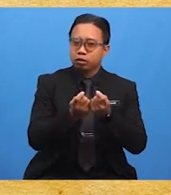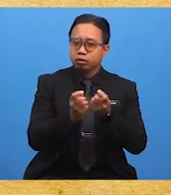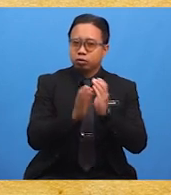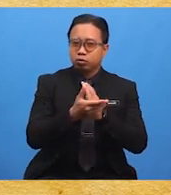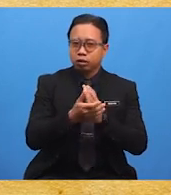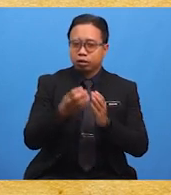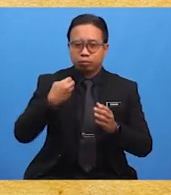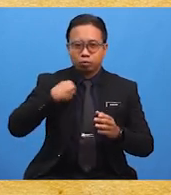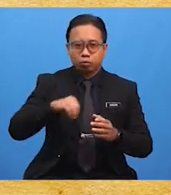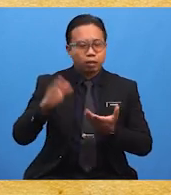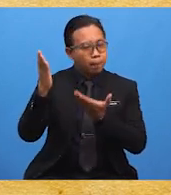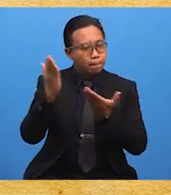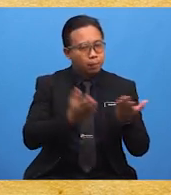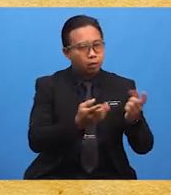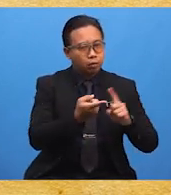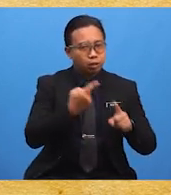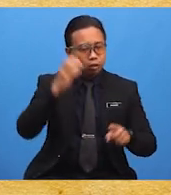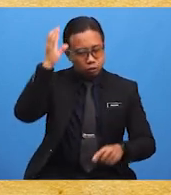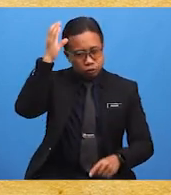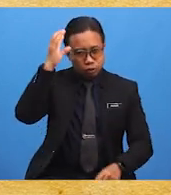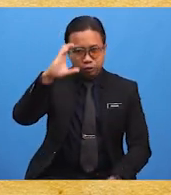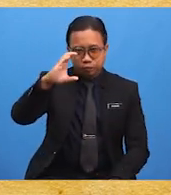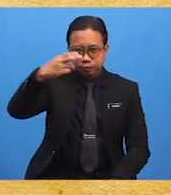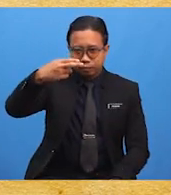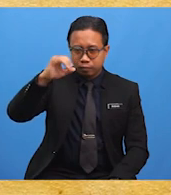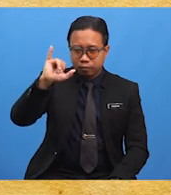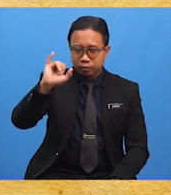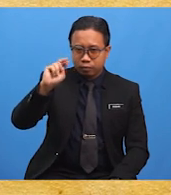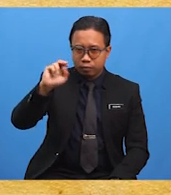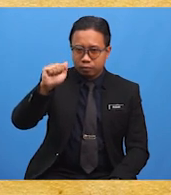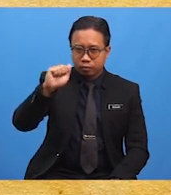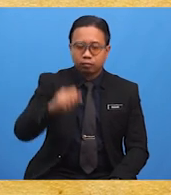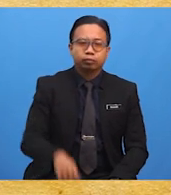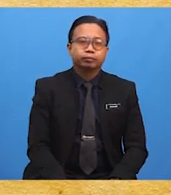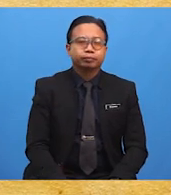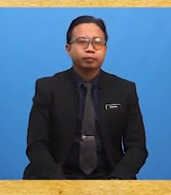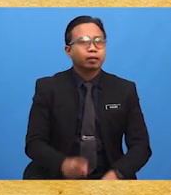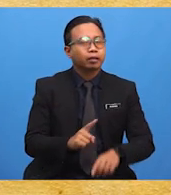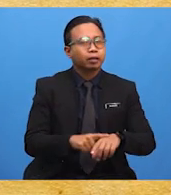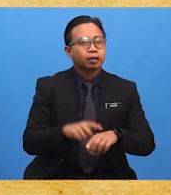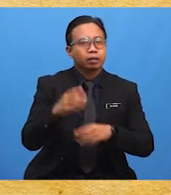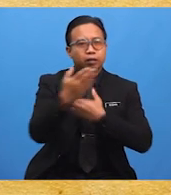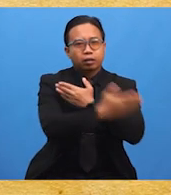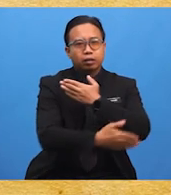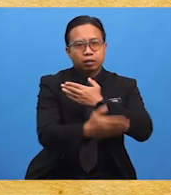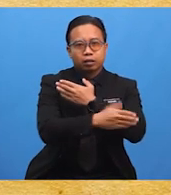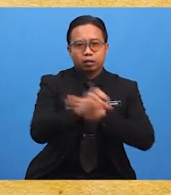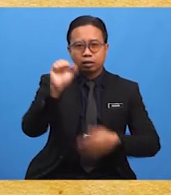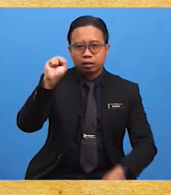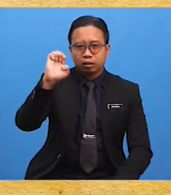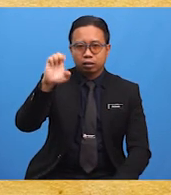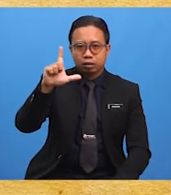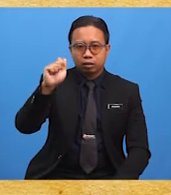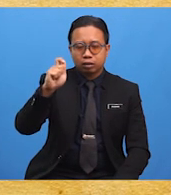juga dibawa dari Cina. Bagi masyarakat Cina di negeri-negeri Selat, mereka lebih